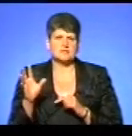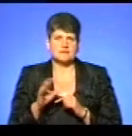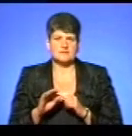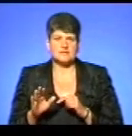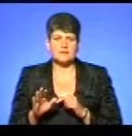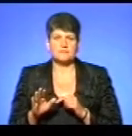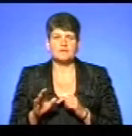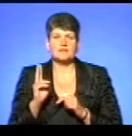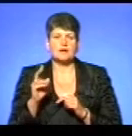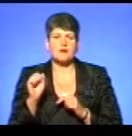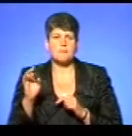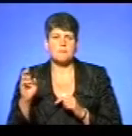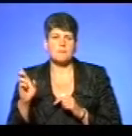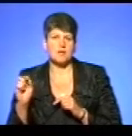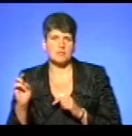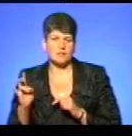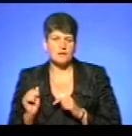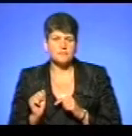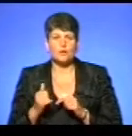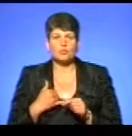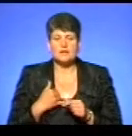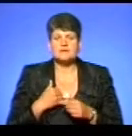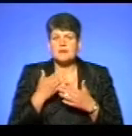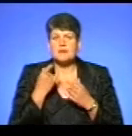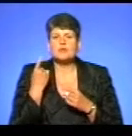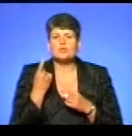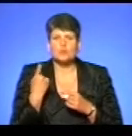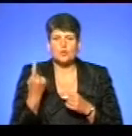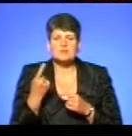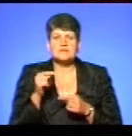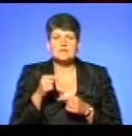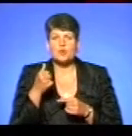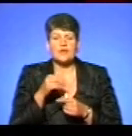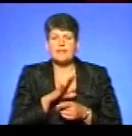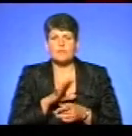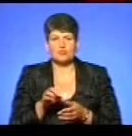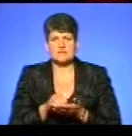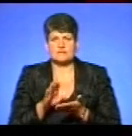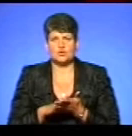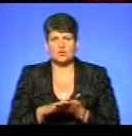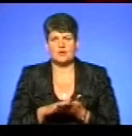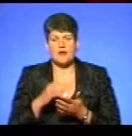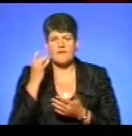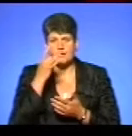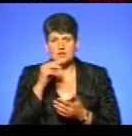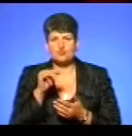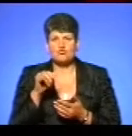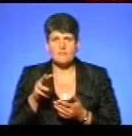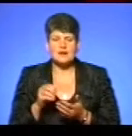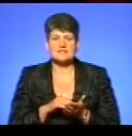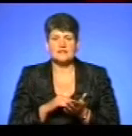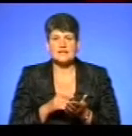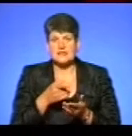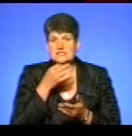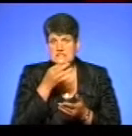від Кабана. Ну, і на даний час в нас немає ніодної області, де б за ті роки не фіксувалась африканська шума смени. Щодо нас, першу я